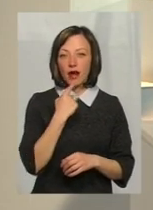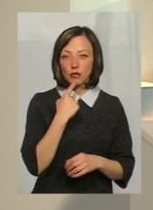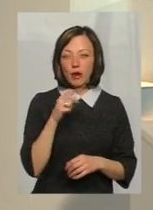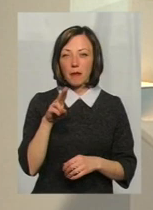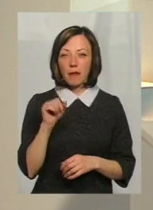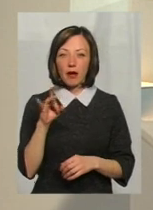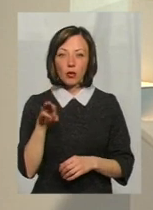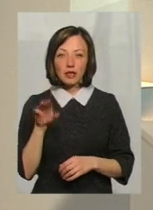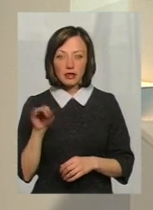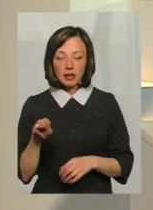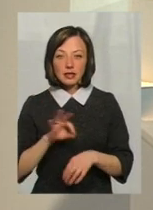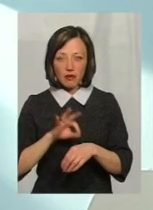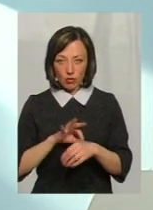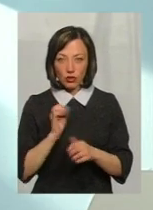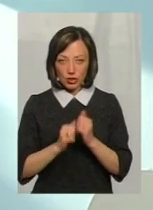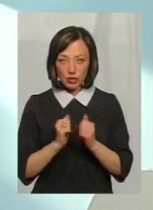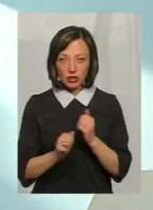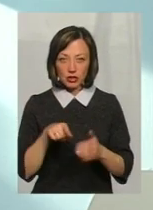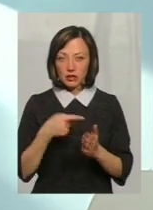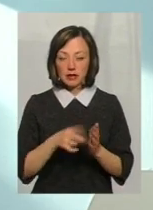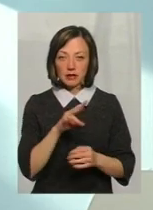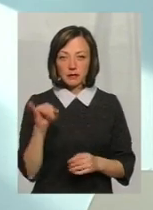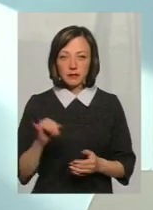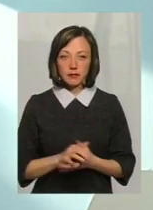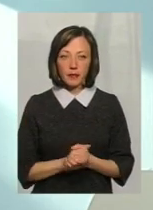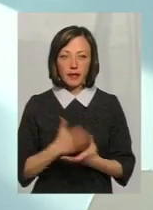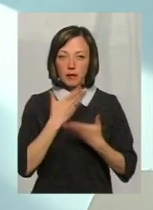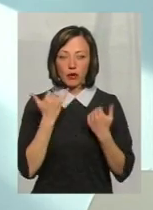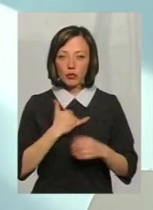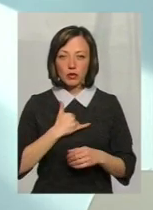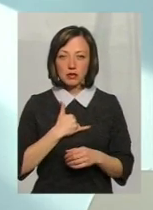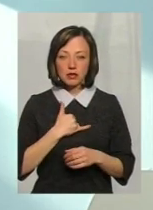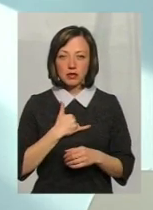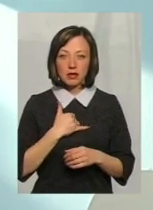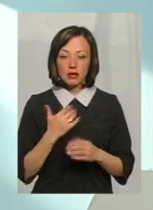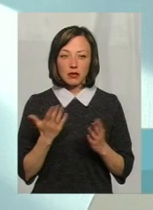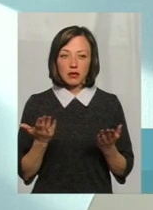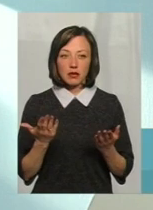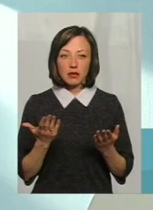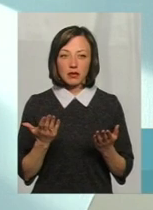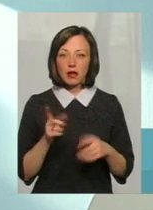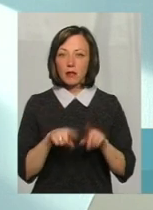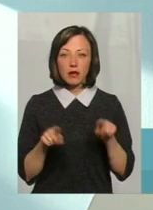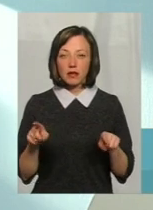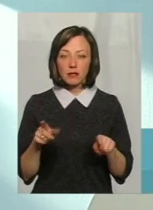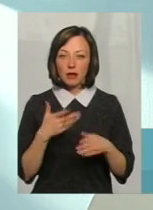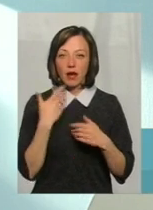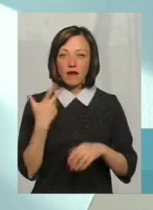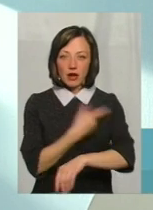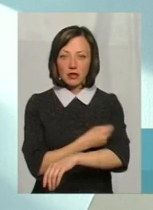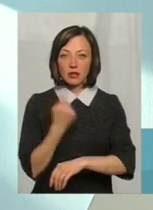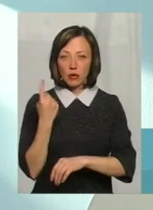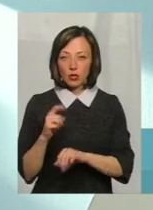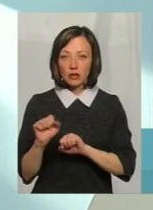випадки цих захворювань теж частішають? Ні, нема в нас. Нас будемо не то, щоб поодинокі. Вакцина одна,